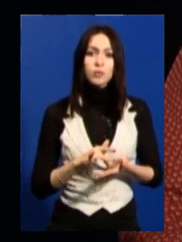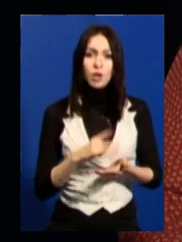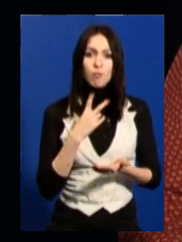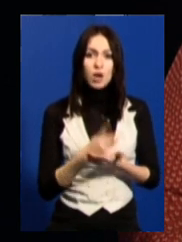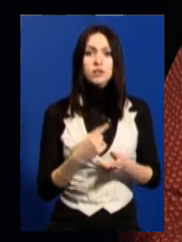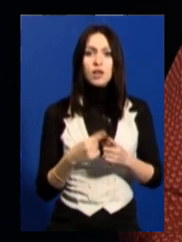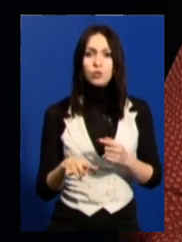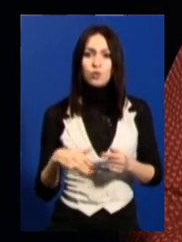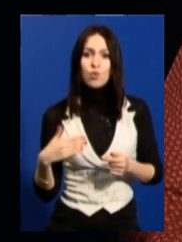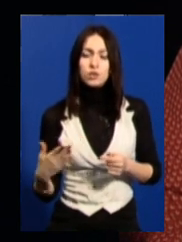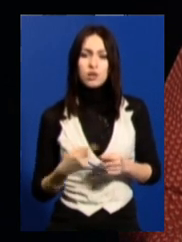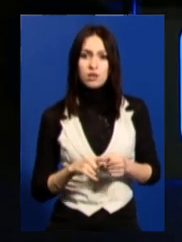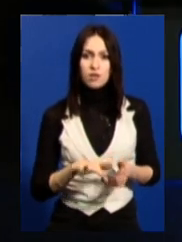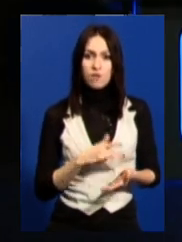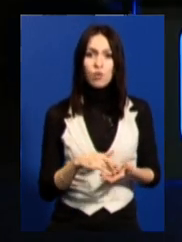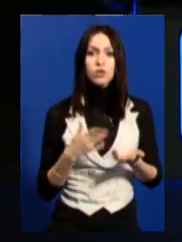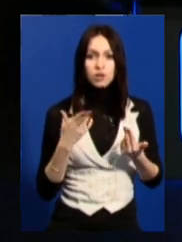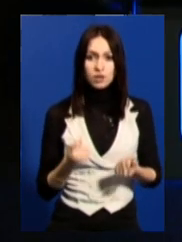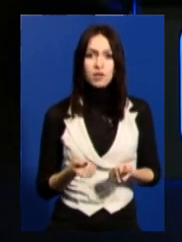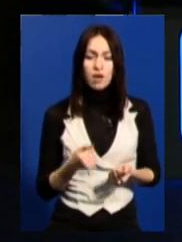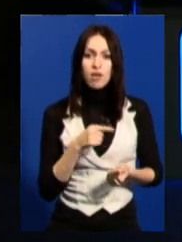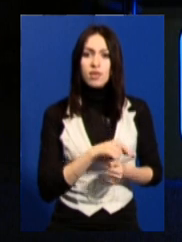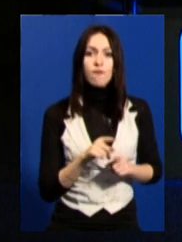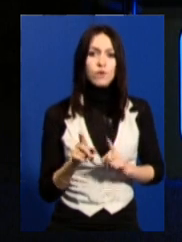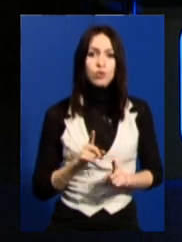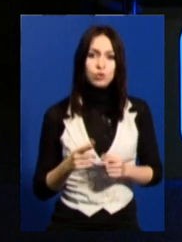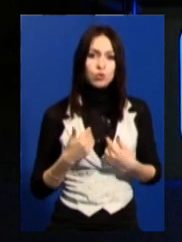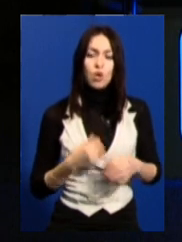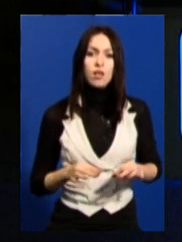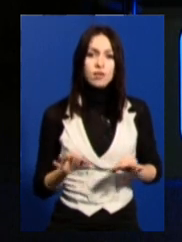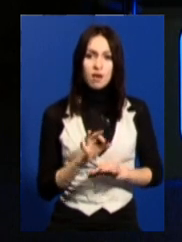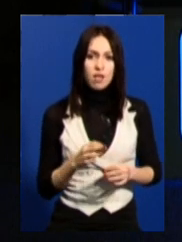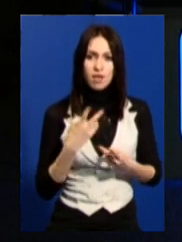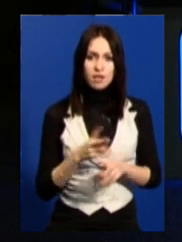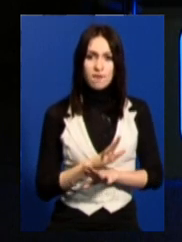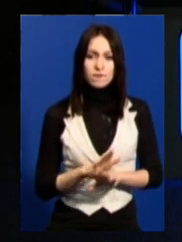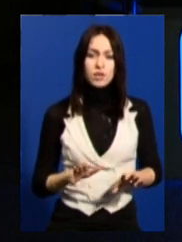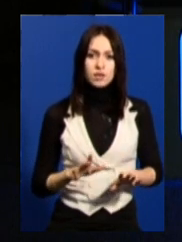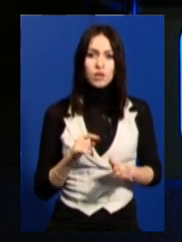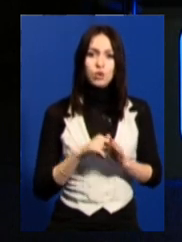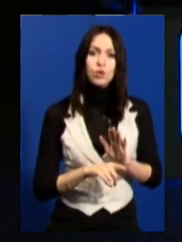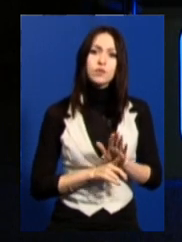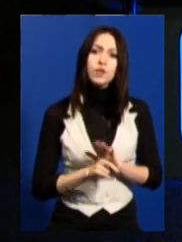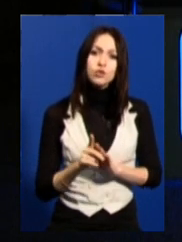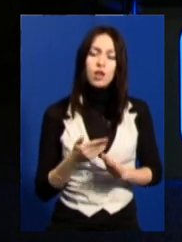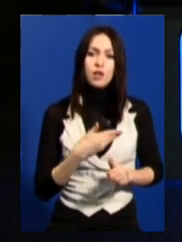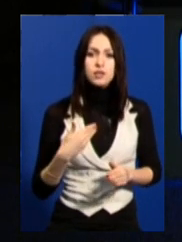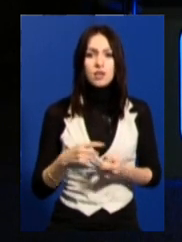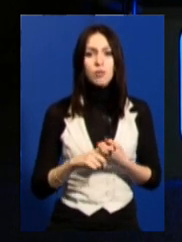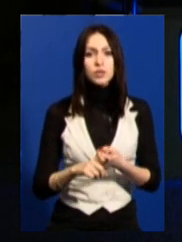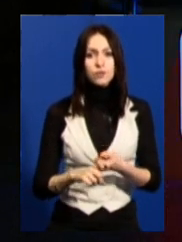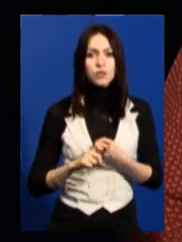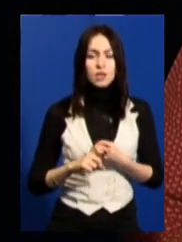інший бік цього міста? Так, того, чого я ніколи не бачив. Тобто спочатку з нами зв'язалась